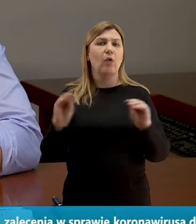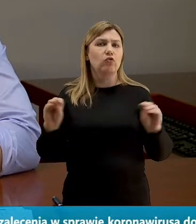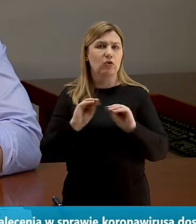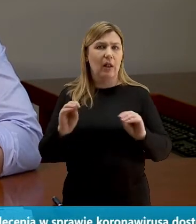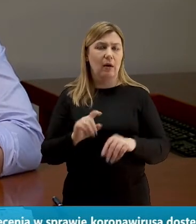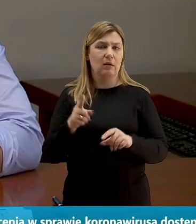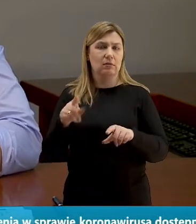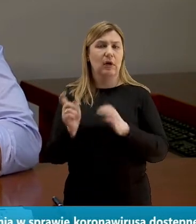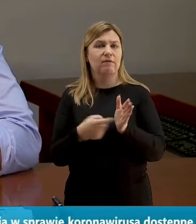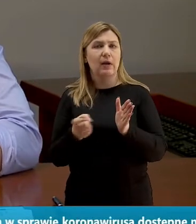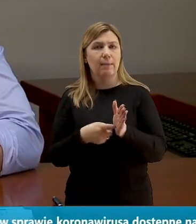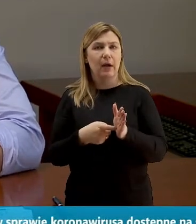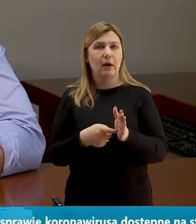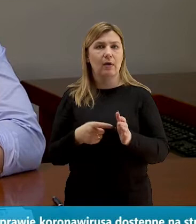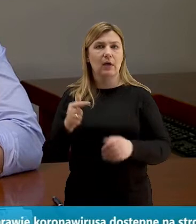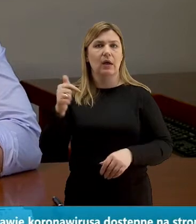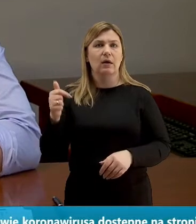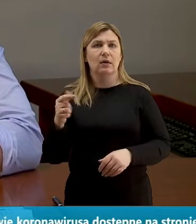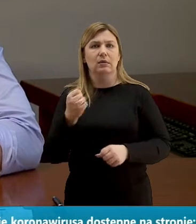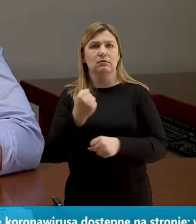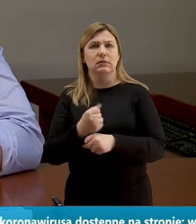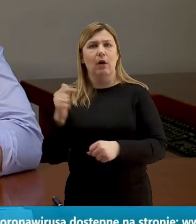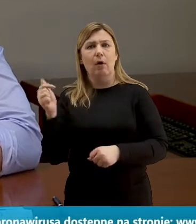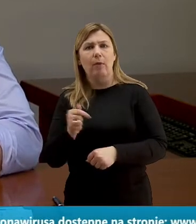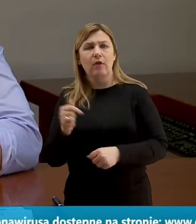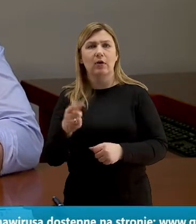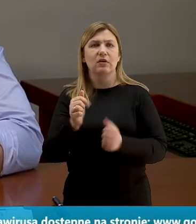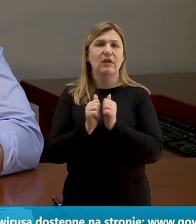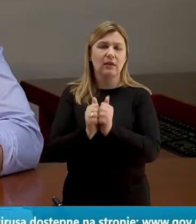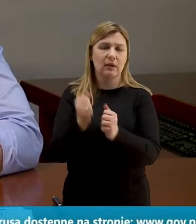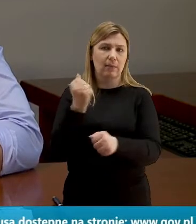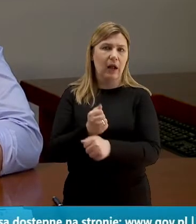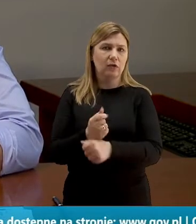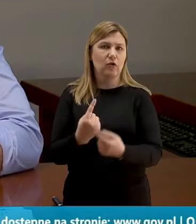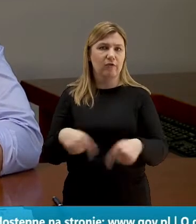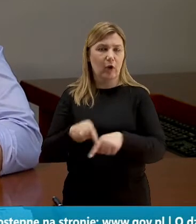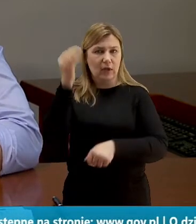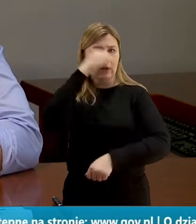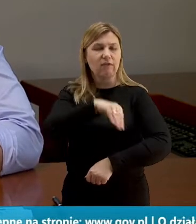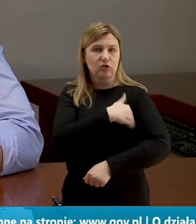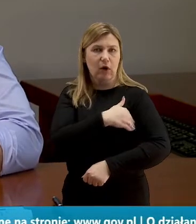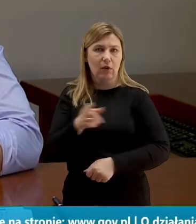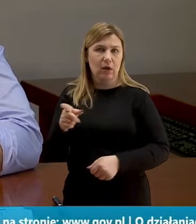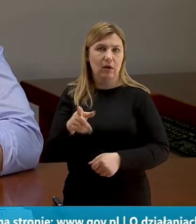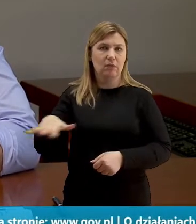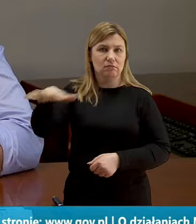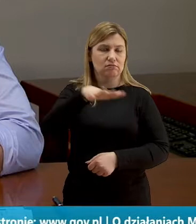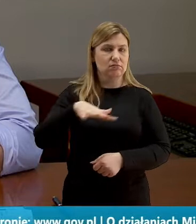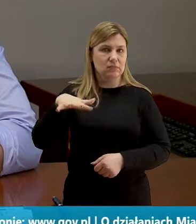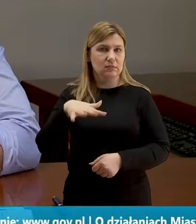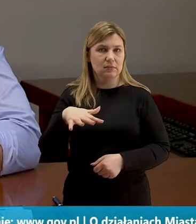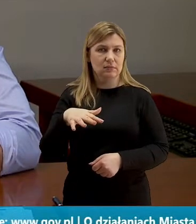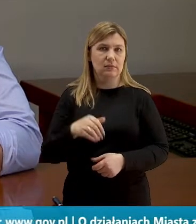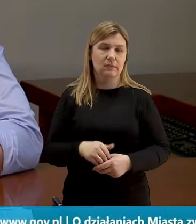interes szkoły gdy są pewne prace i zadania do wykonania na terenie danej placów.